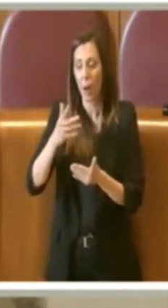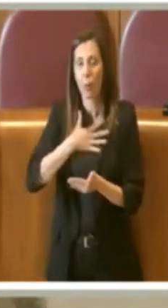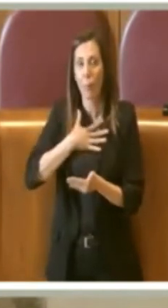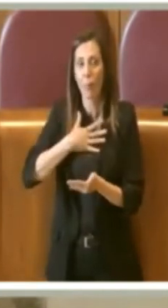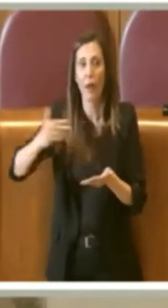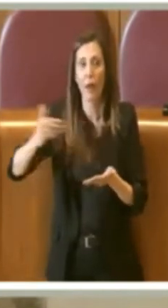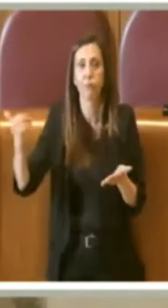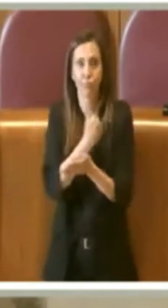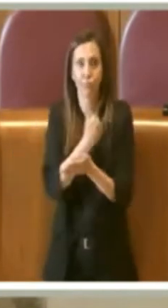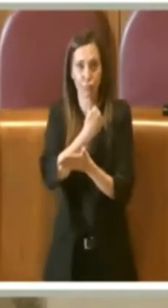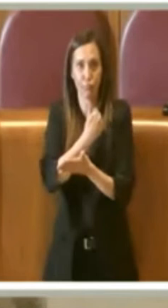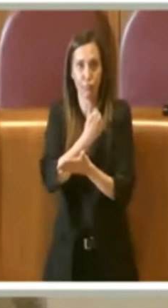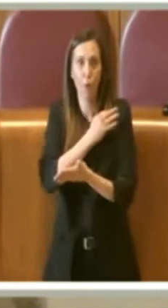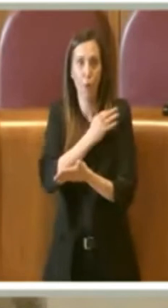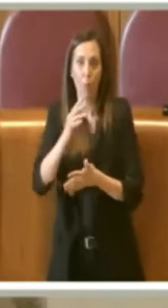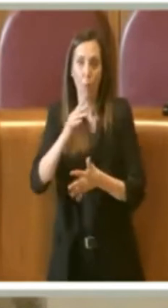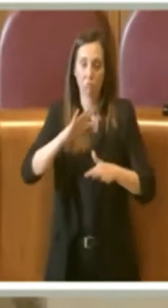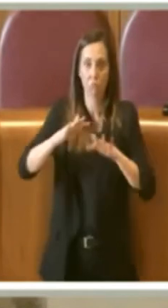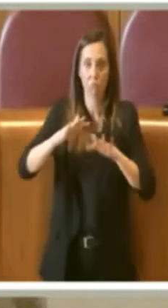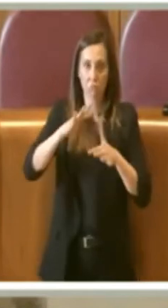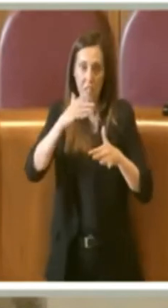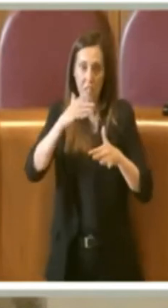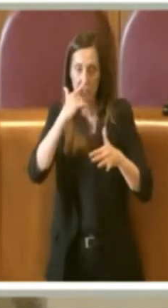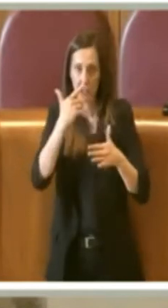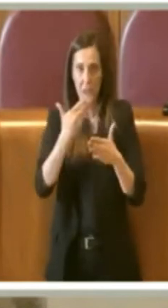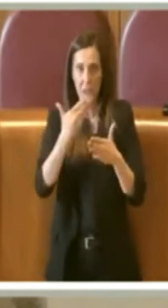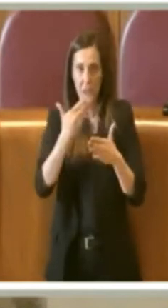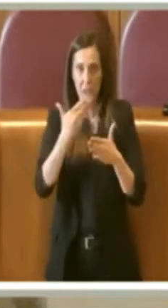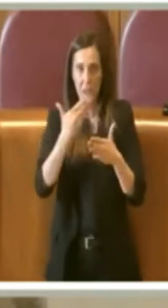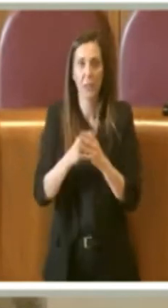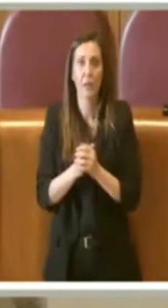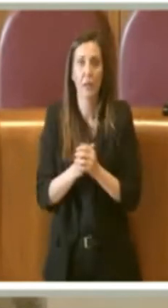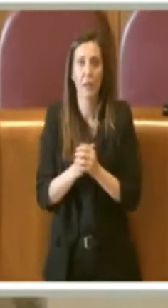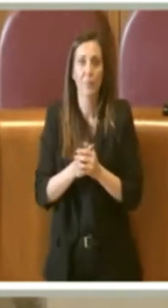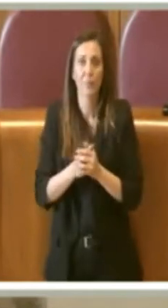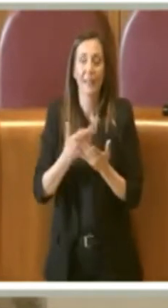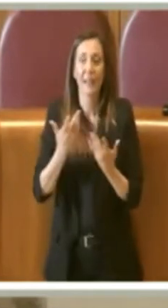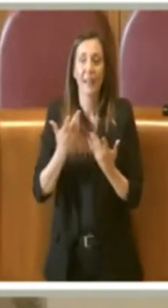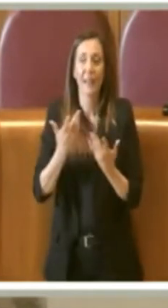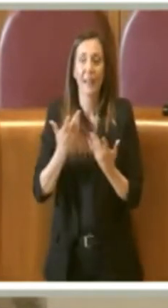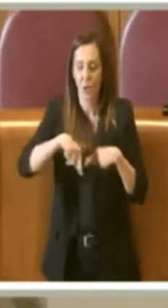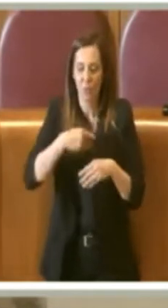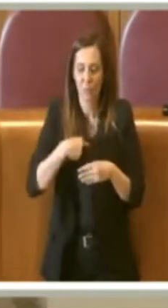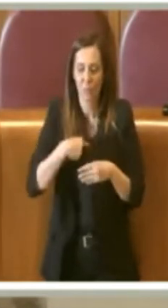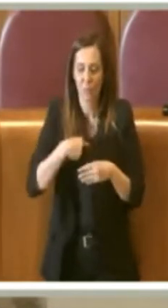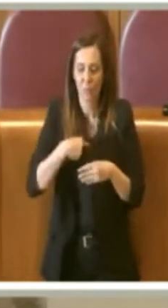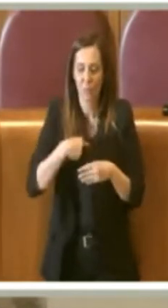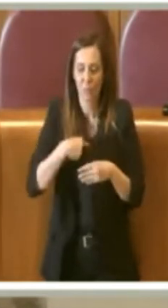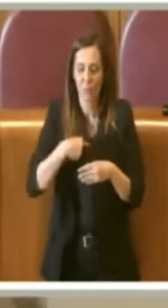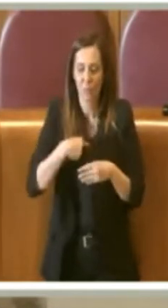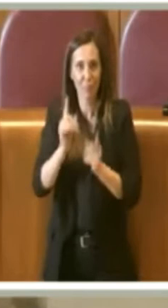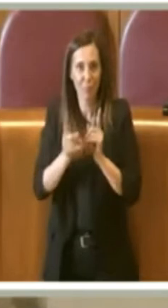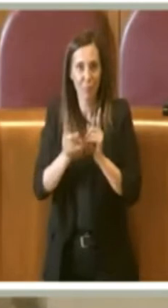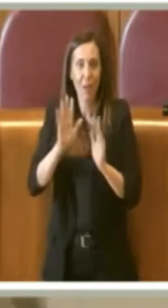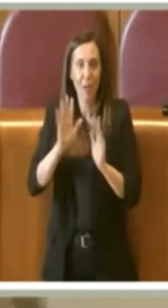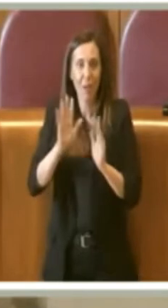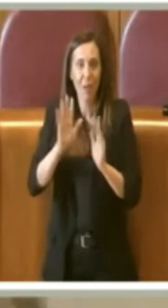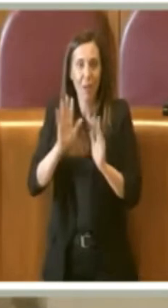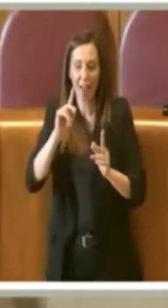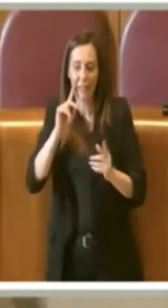simile natura. Poi chiaramente noi come Aula diamo un indirizzo politico, poi l'aspetto tecnico spetterà